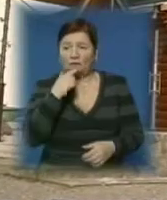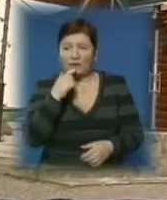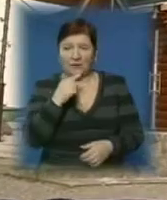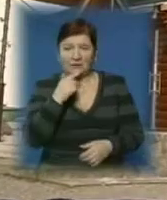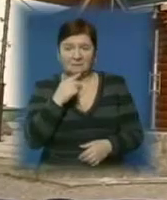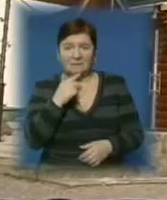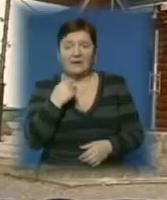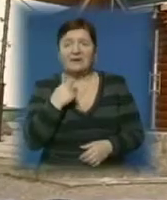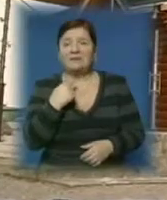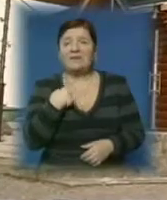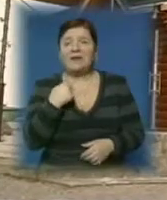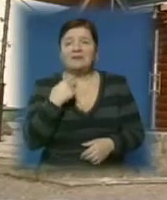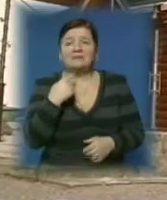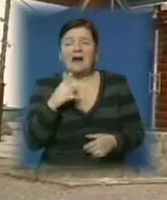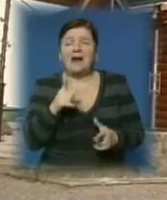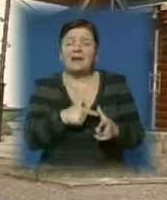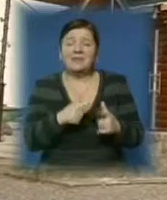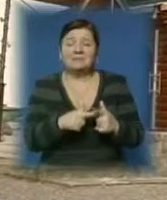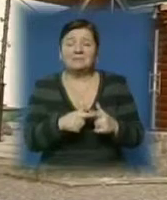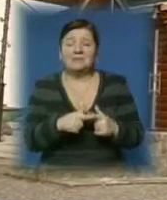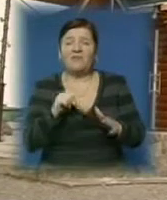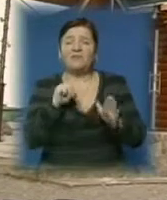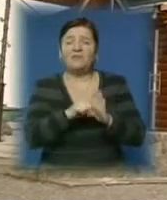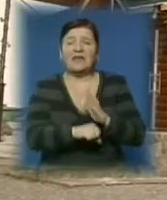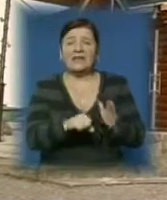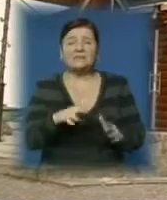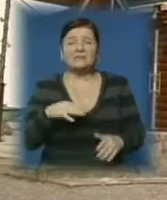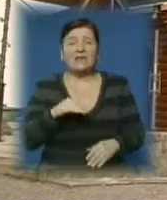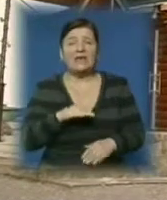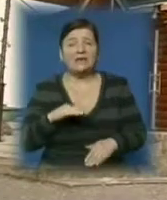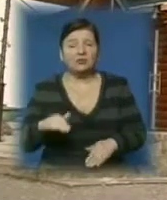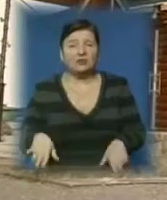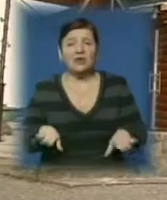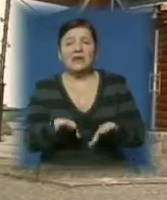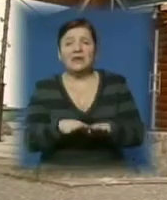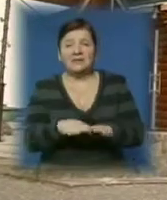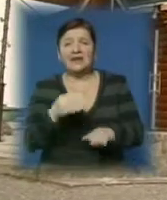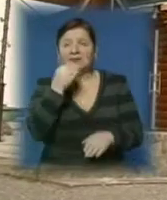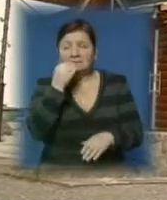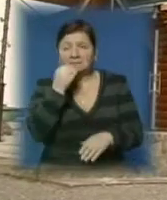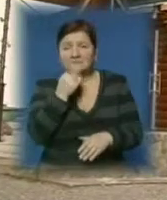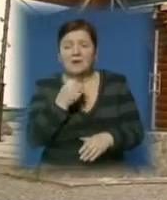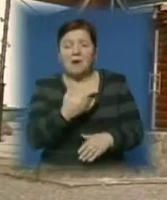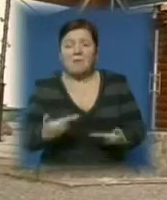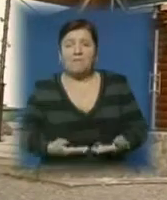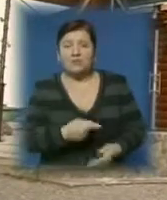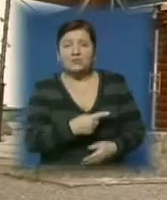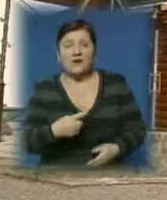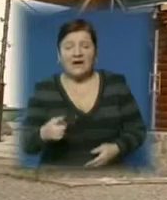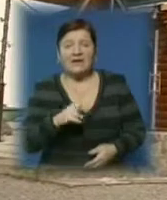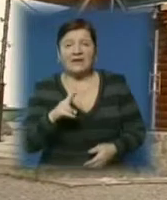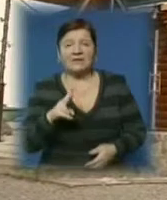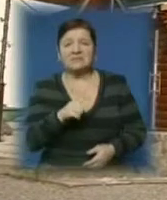язик не поворачується, але вбивали своїх діточок і так проживали якийсь період часу